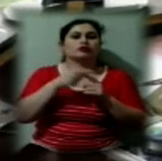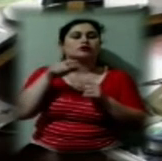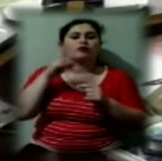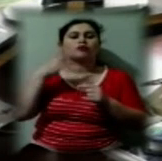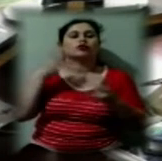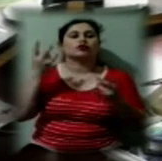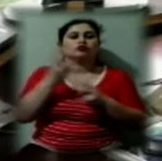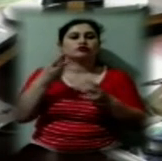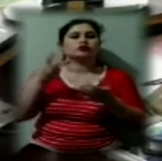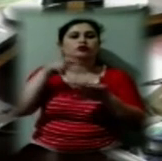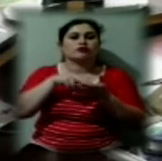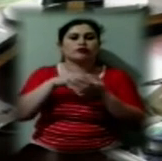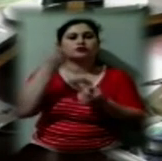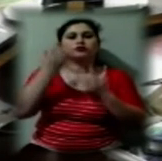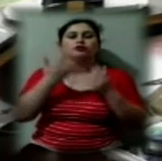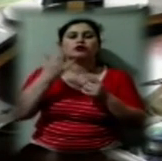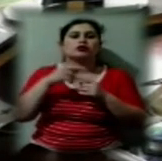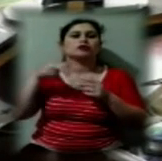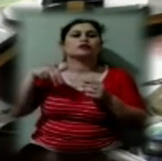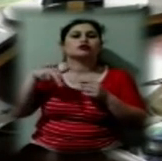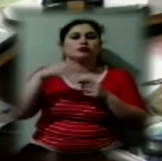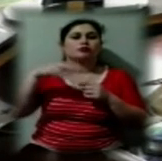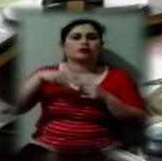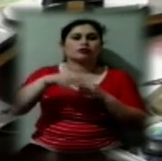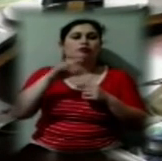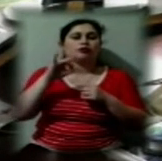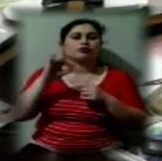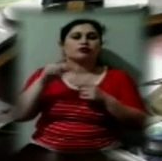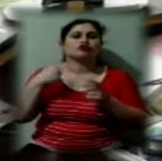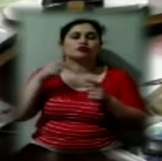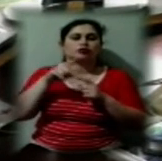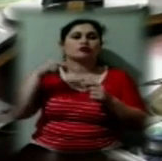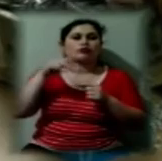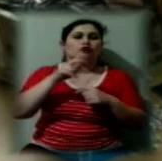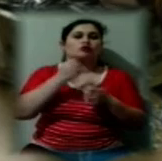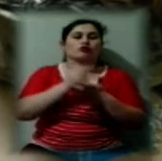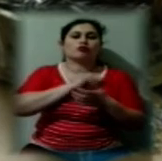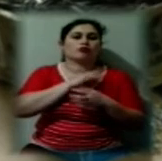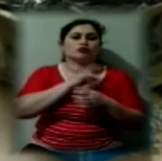встановити світлофор та пішохідний перехід, щоб ми добрались до роботи без перешкод.